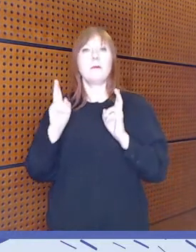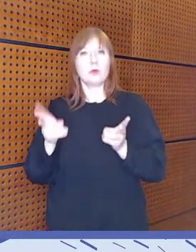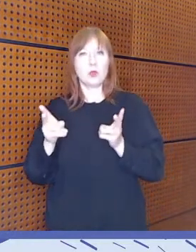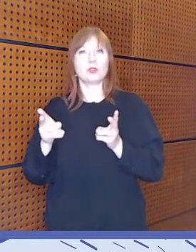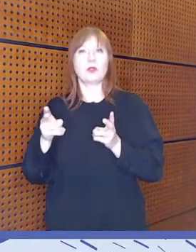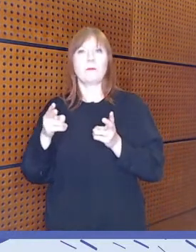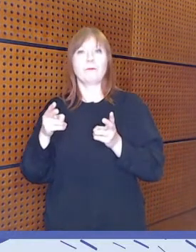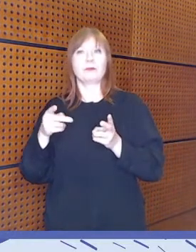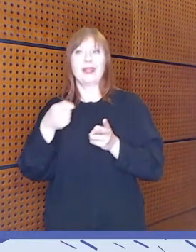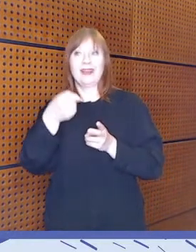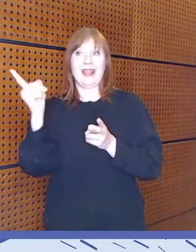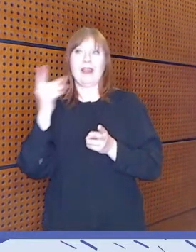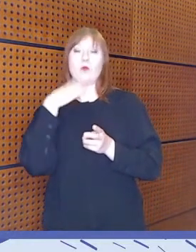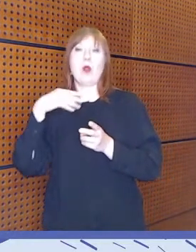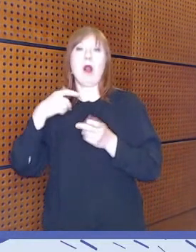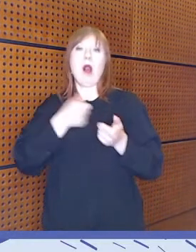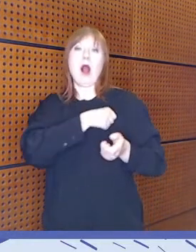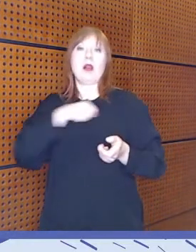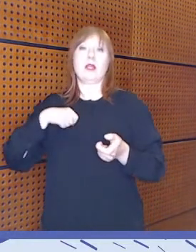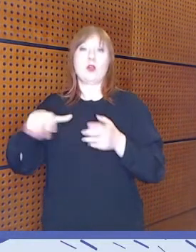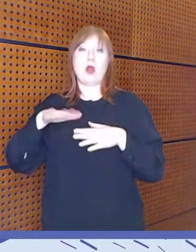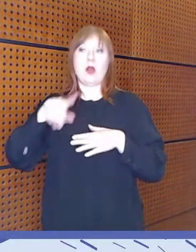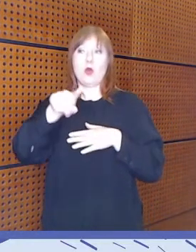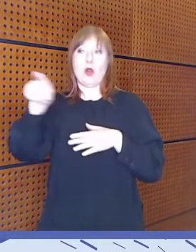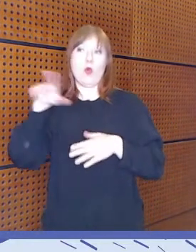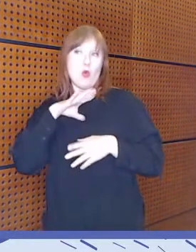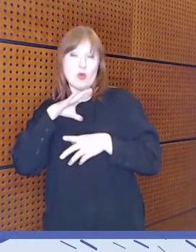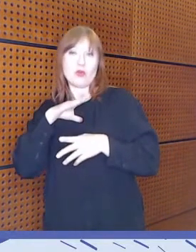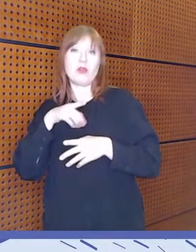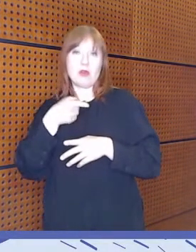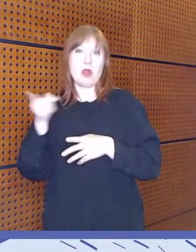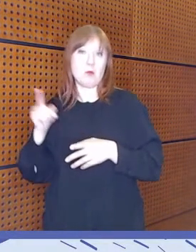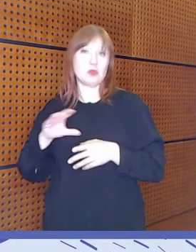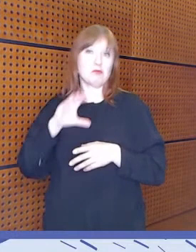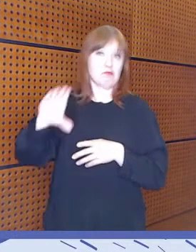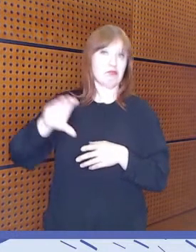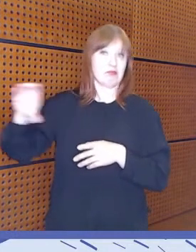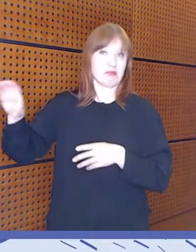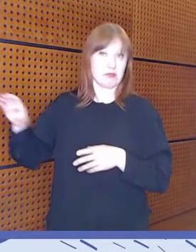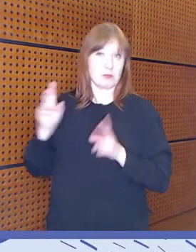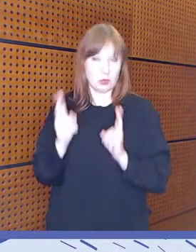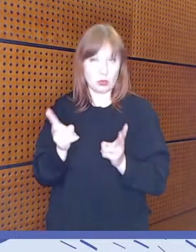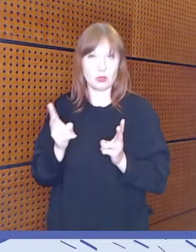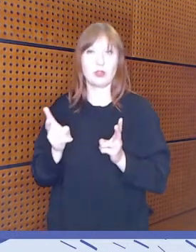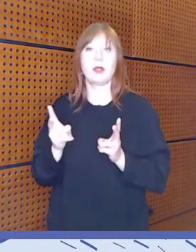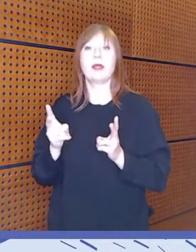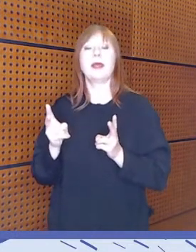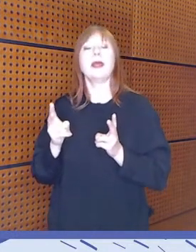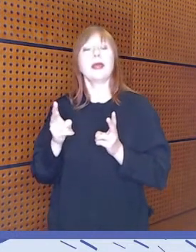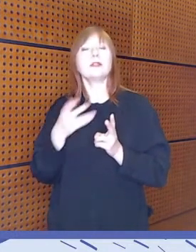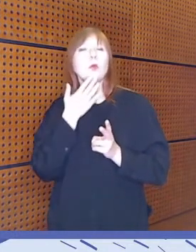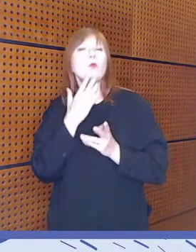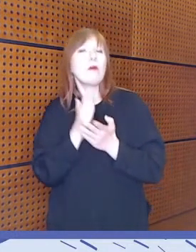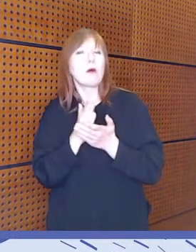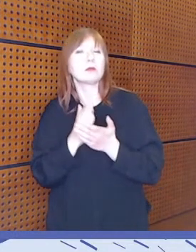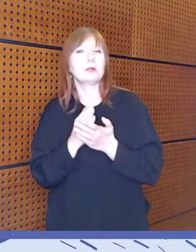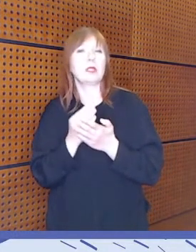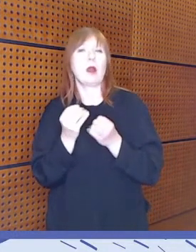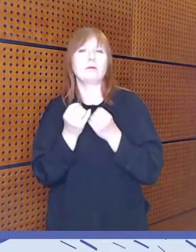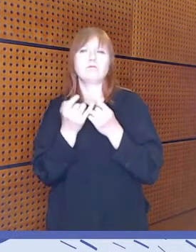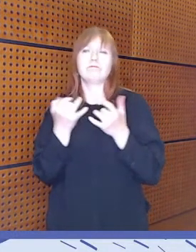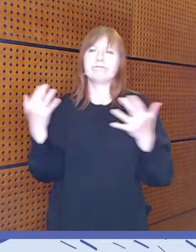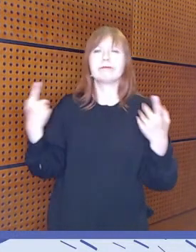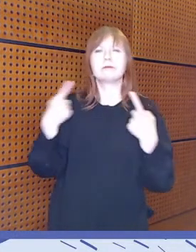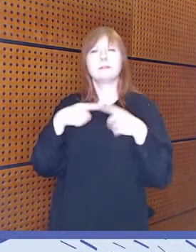aloilla. Ja se on omalta osaltaan tosi rikkaus, että sitä toimintaa toteutetaan hyvin moninaisesti, mutta samalla se